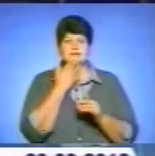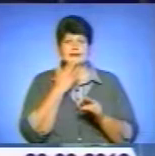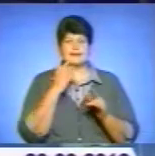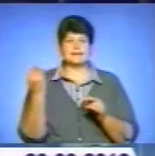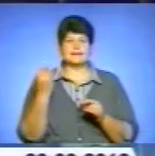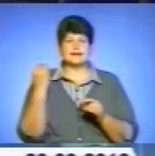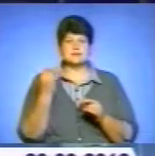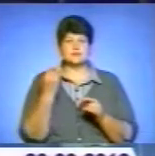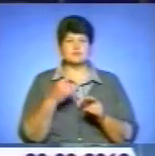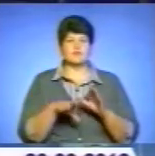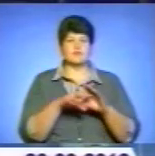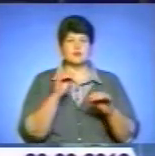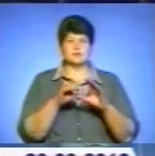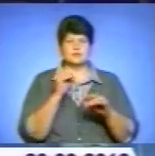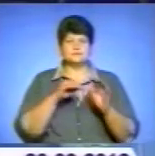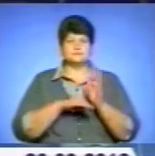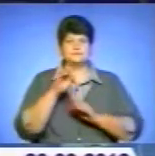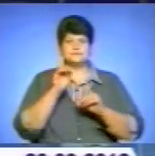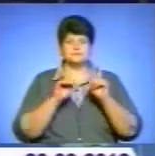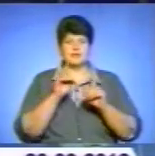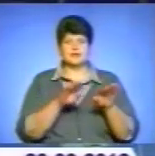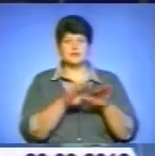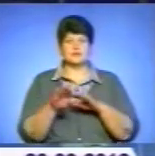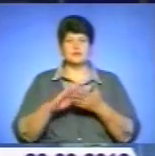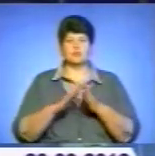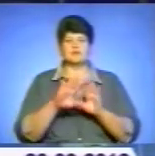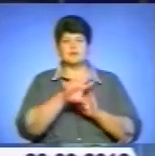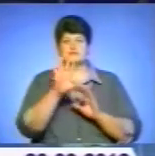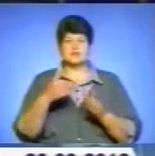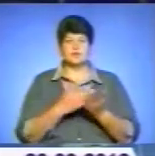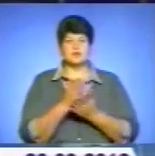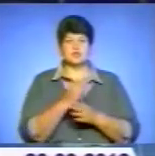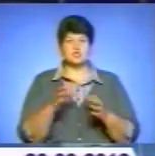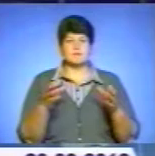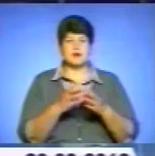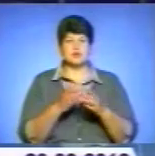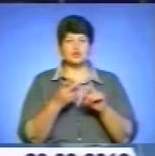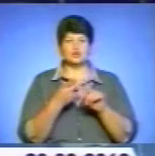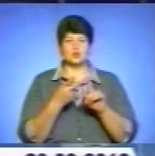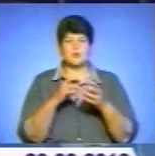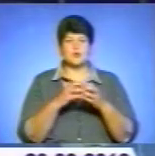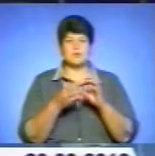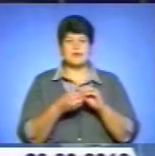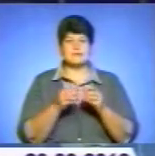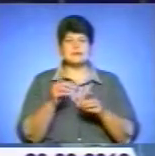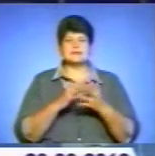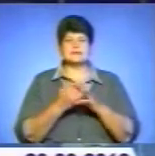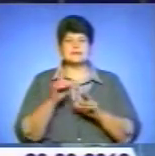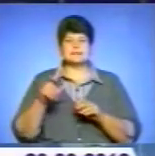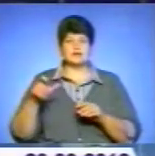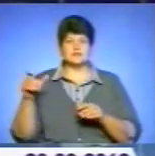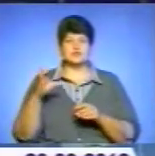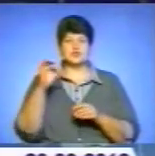парламентських виборів та створення рівних умов для всіх політичних партій, то друга – проблеми селян в соціально-економічному плані.